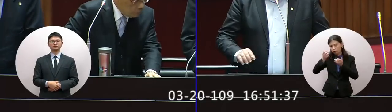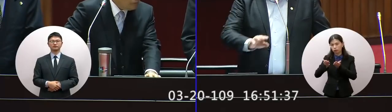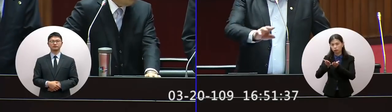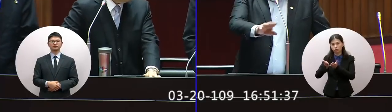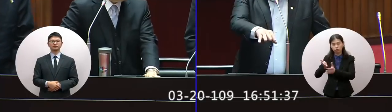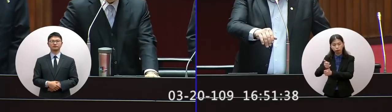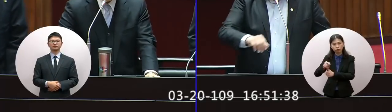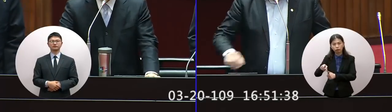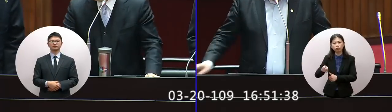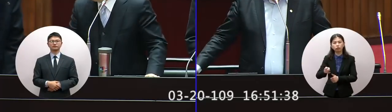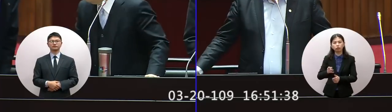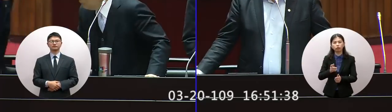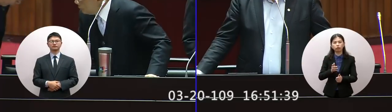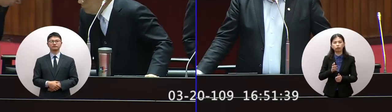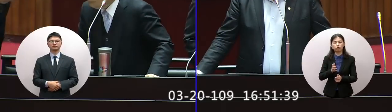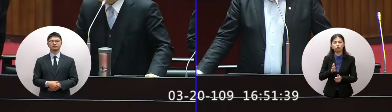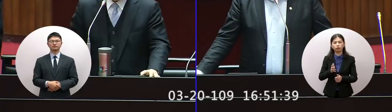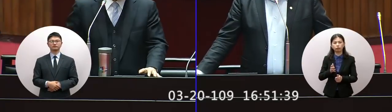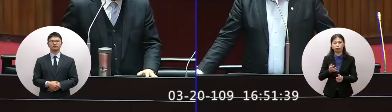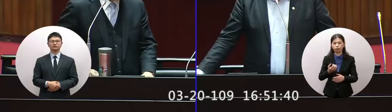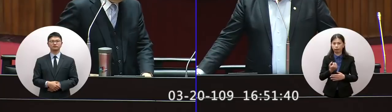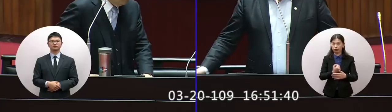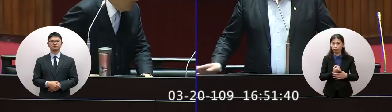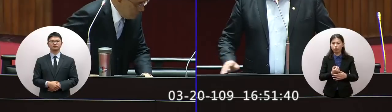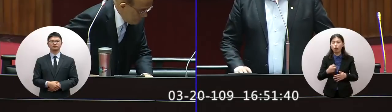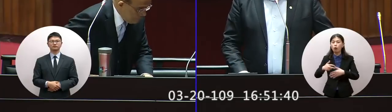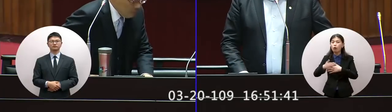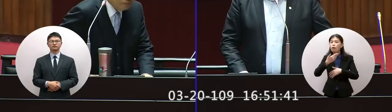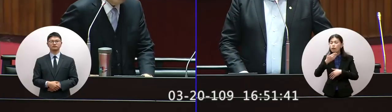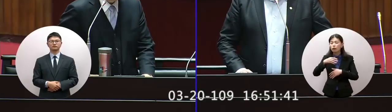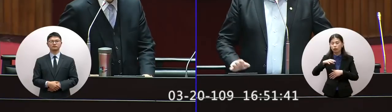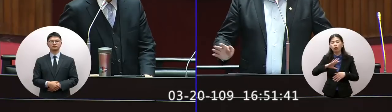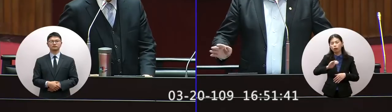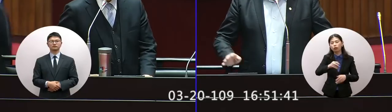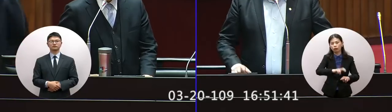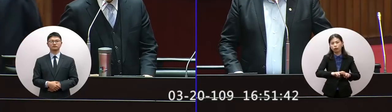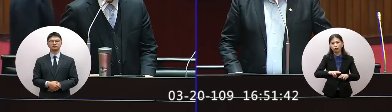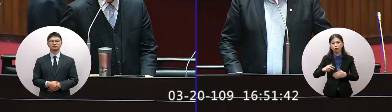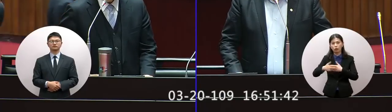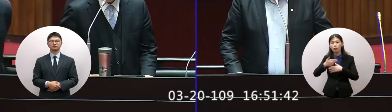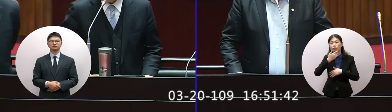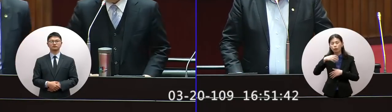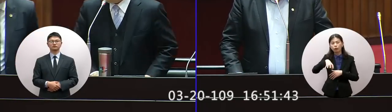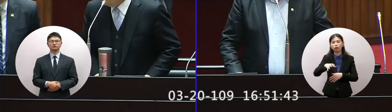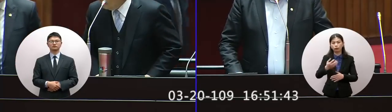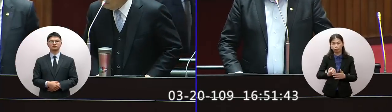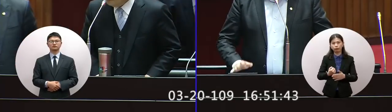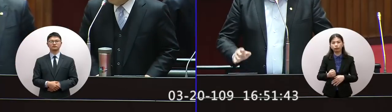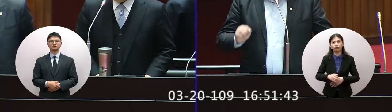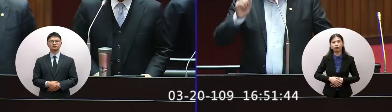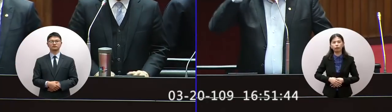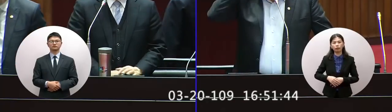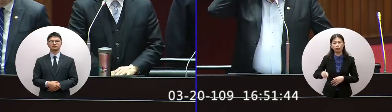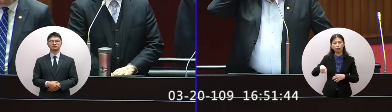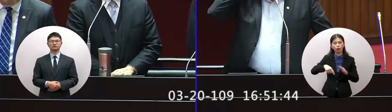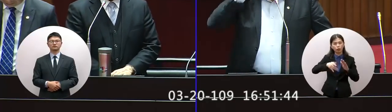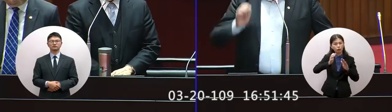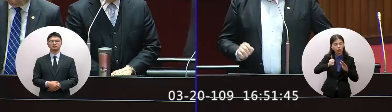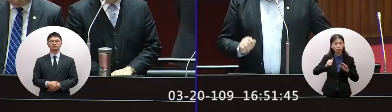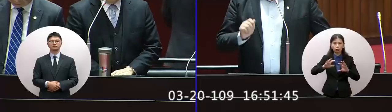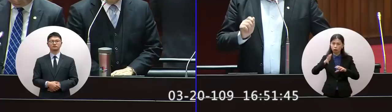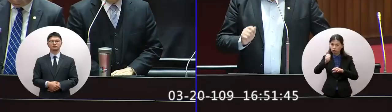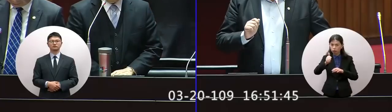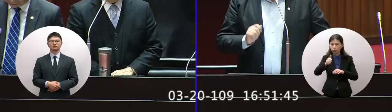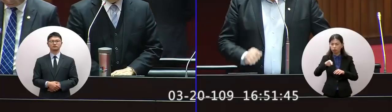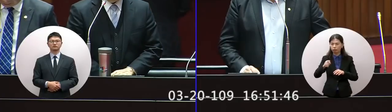然後我們衛福部留下來我希望印代地區的國家領袖及人物不管是院長或總